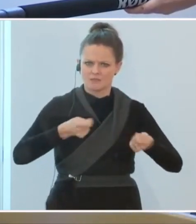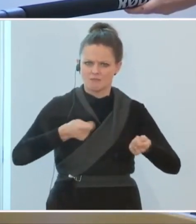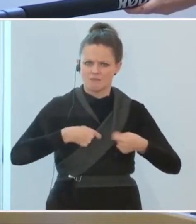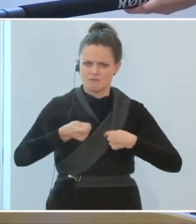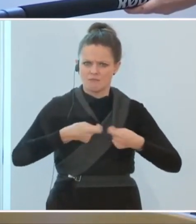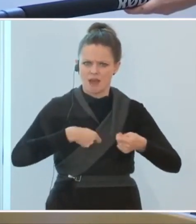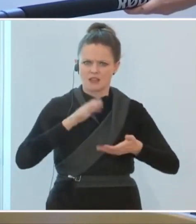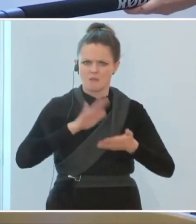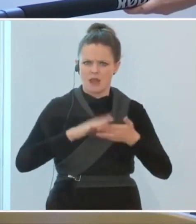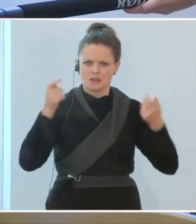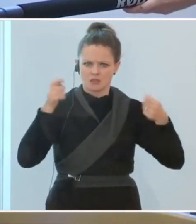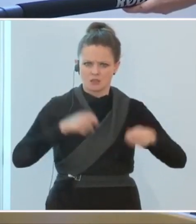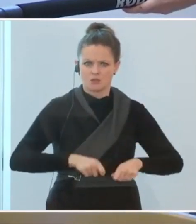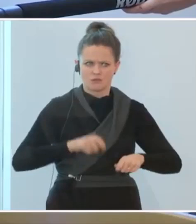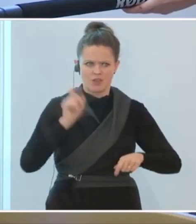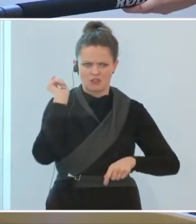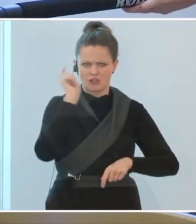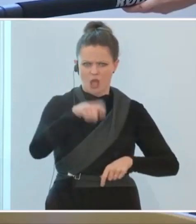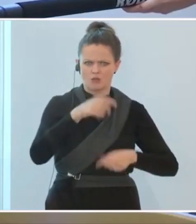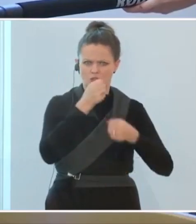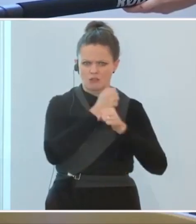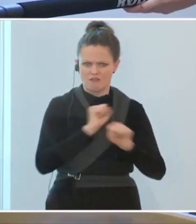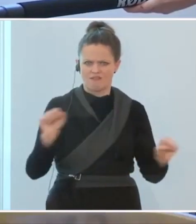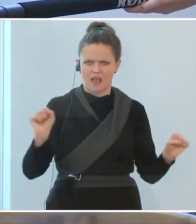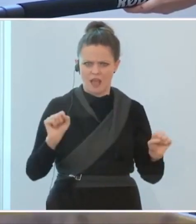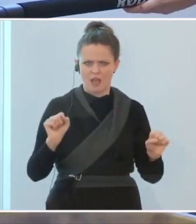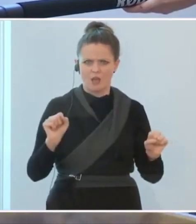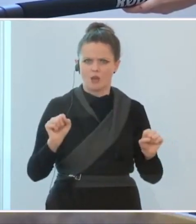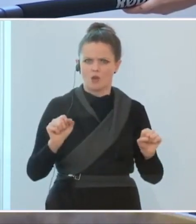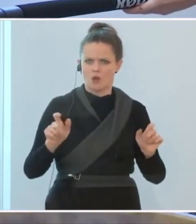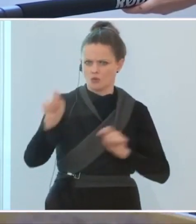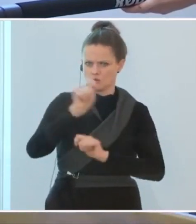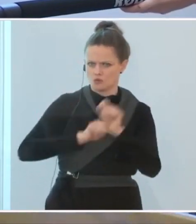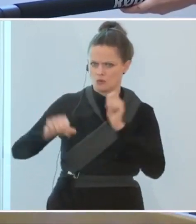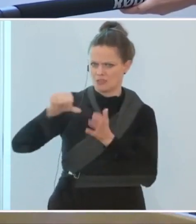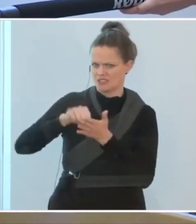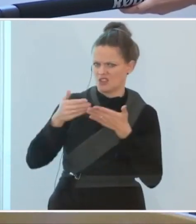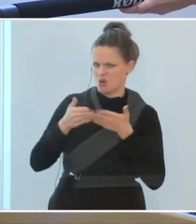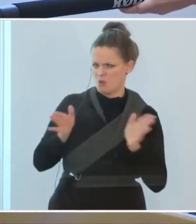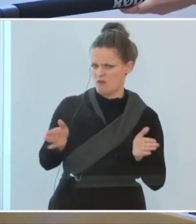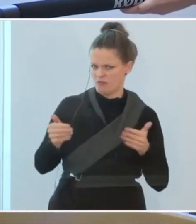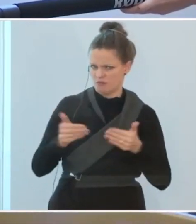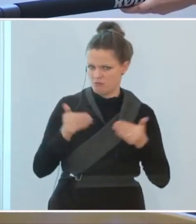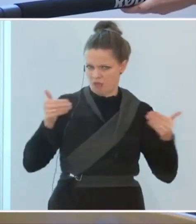bleiben müssen, die ja im freien Sinn und die Shoppingcenter natürlich schon öffnen?